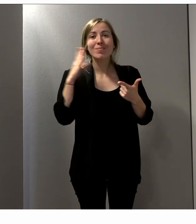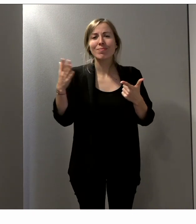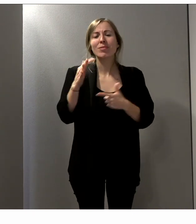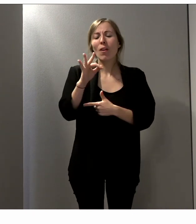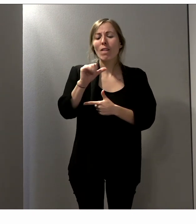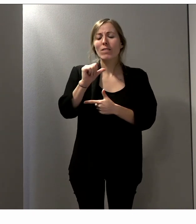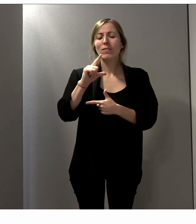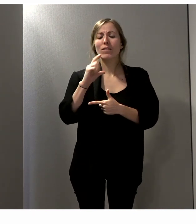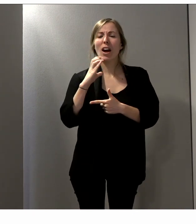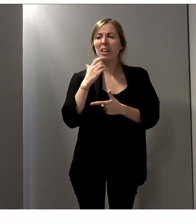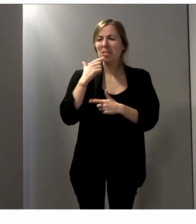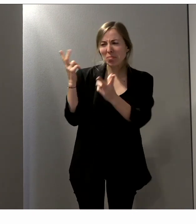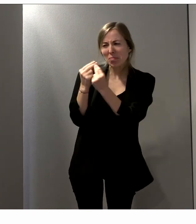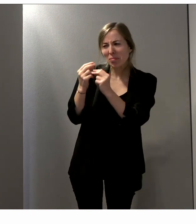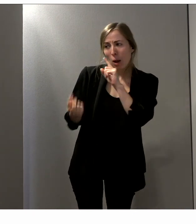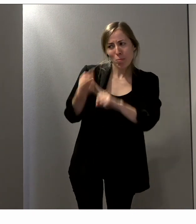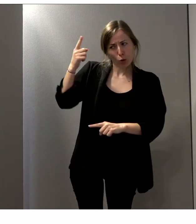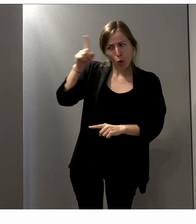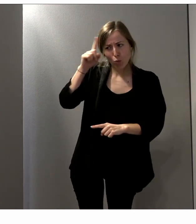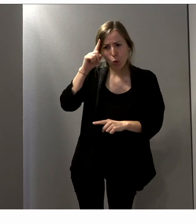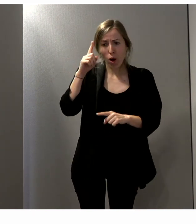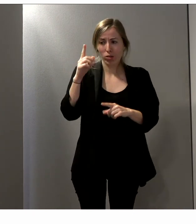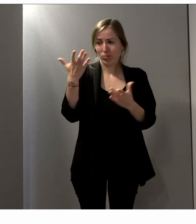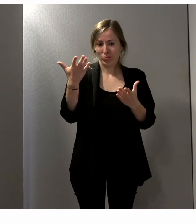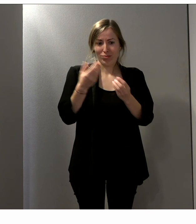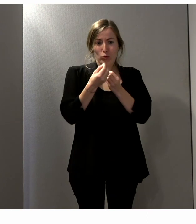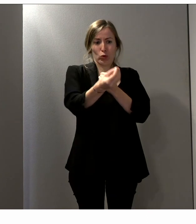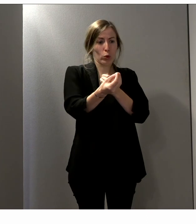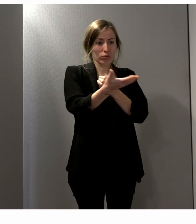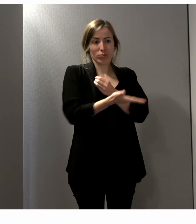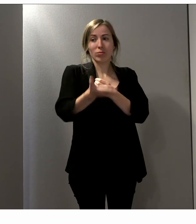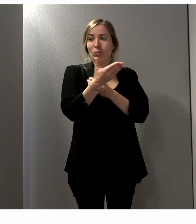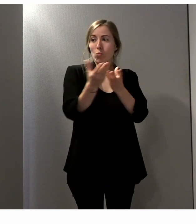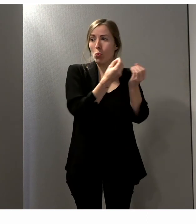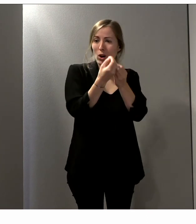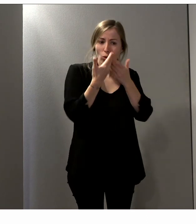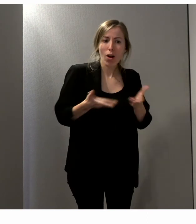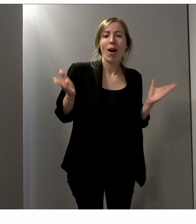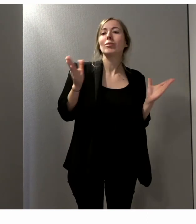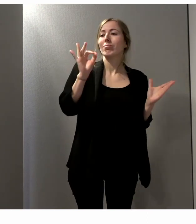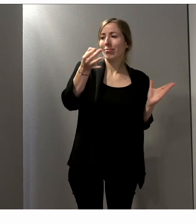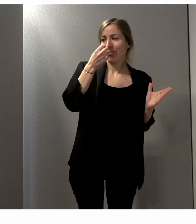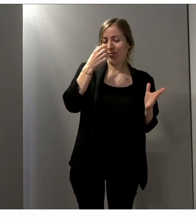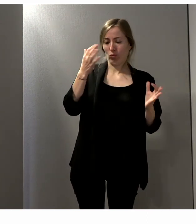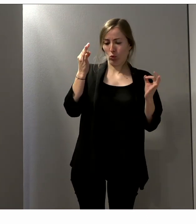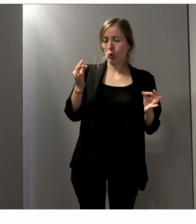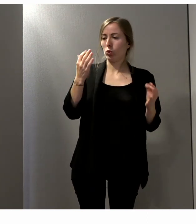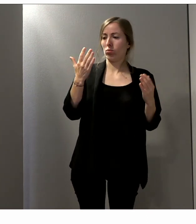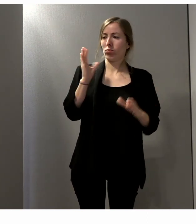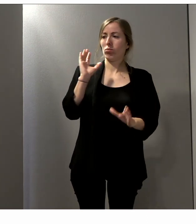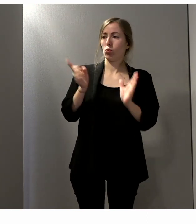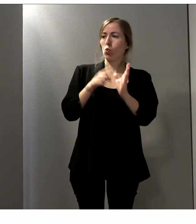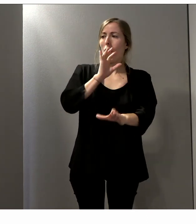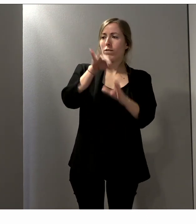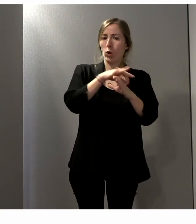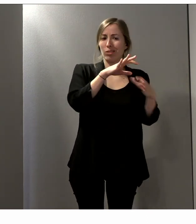Facile à lire et à comprendre et en quoi il peut permettre à une partie de la population d'exercer convenablement son droit de